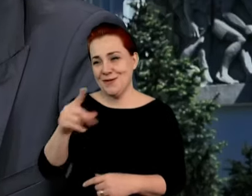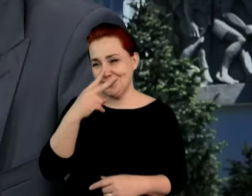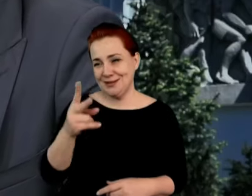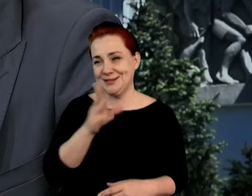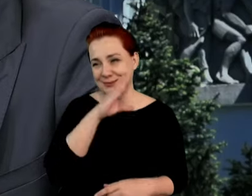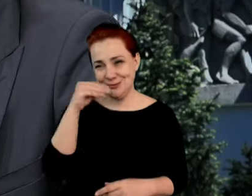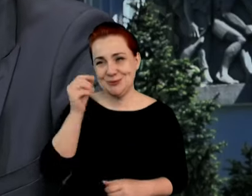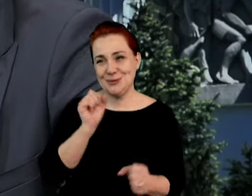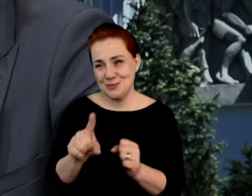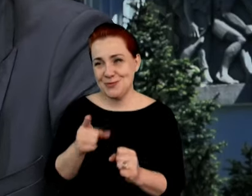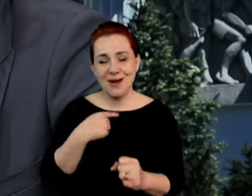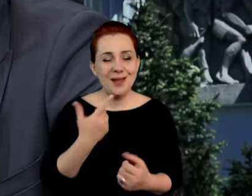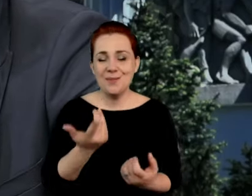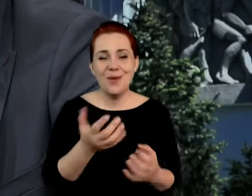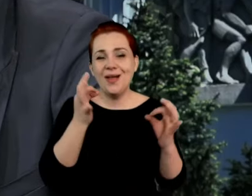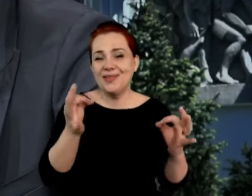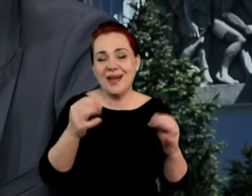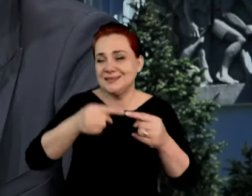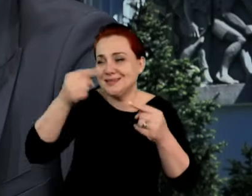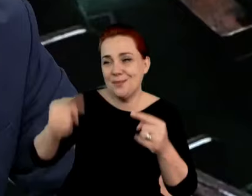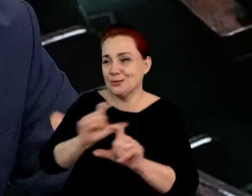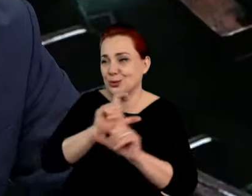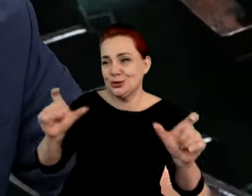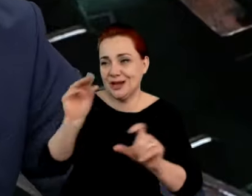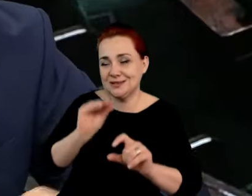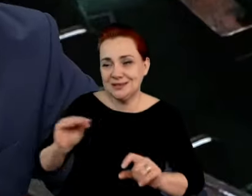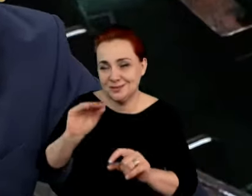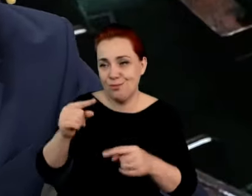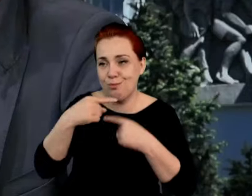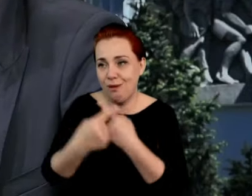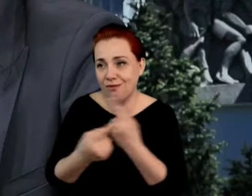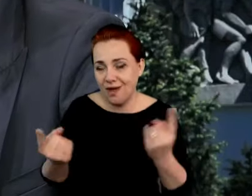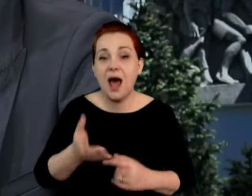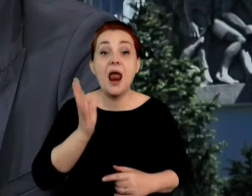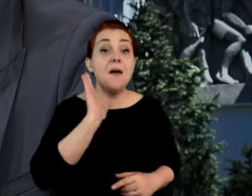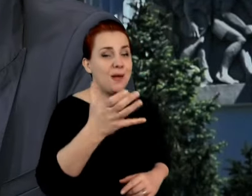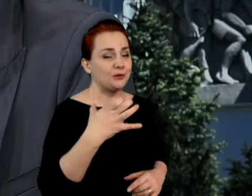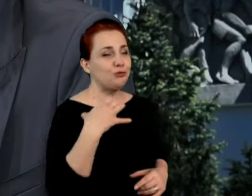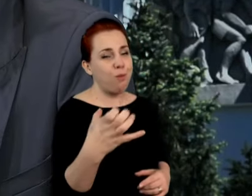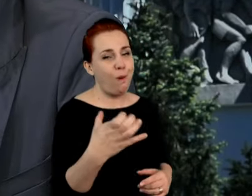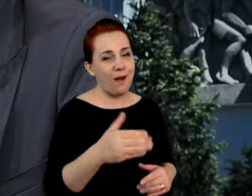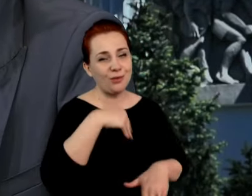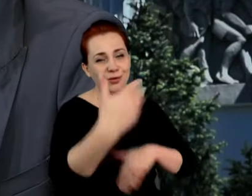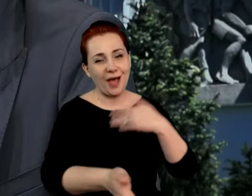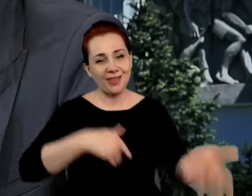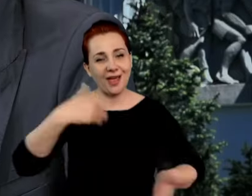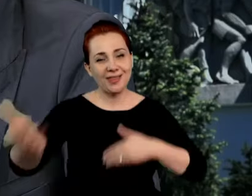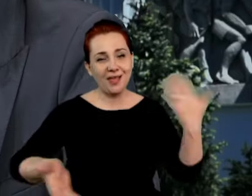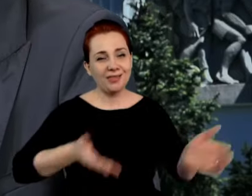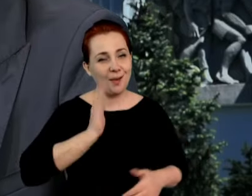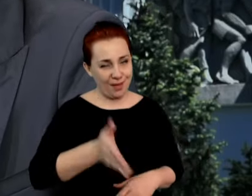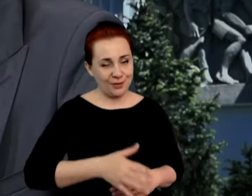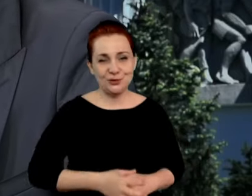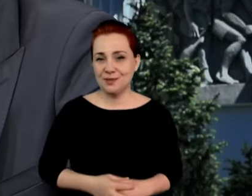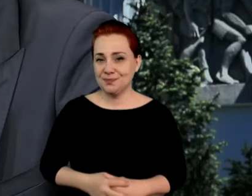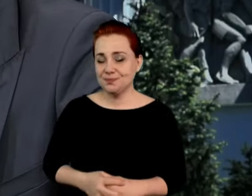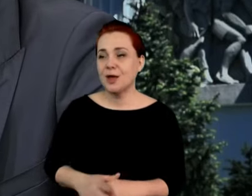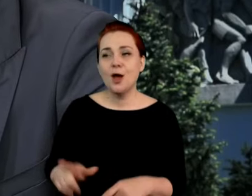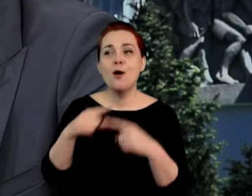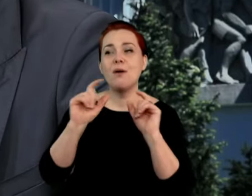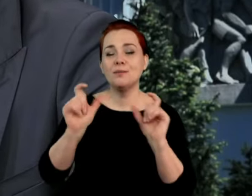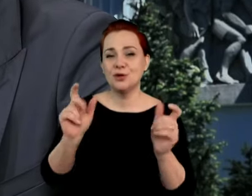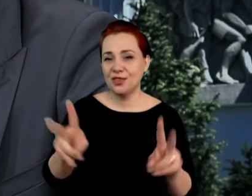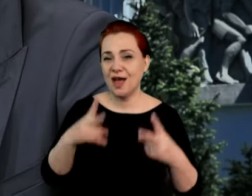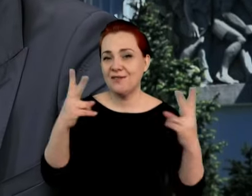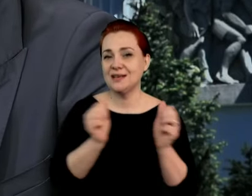o tym, żeby jeszcze mówić o tym. Po prostu. Ale będzie hojnie? Będzie bogato? Panie redaktorze, powiem w ten sposób. Najważniejszym zadaniem w tej